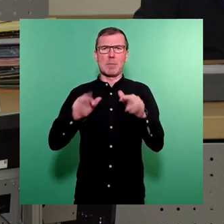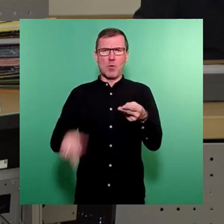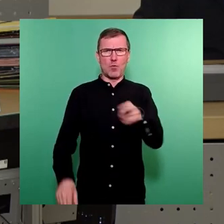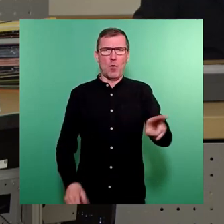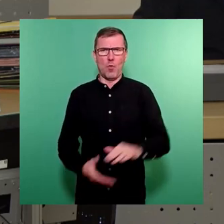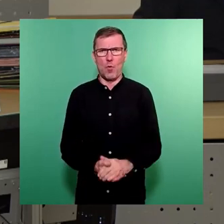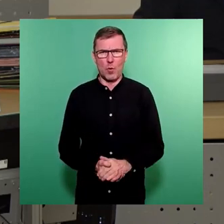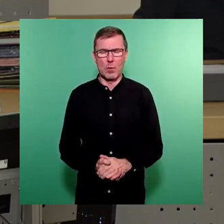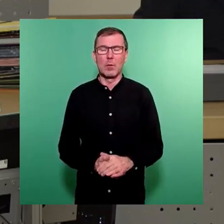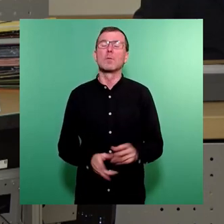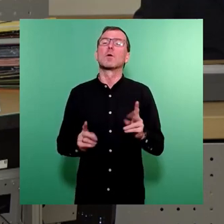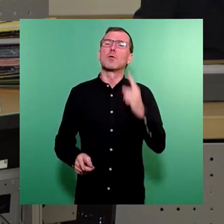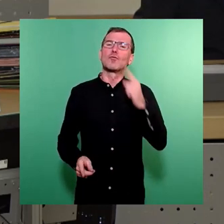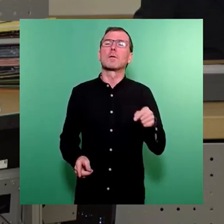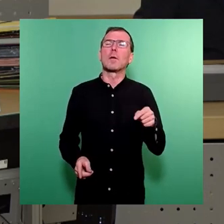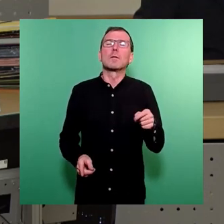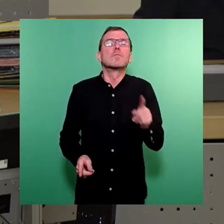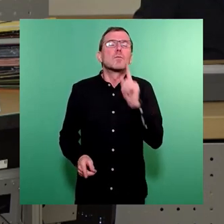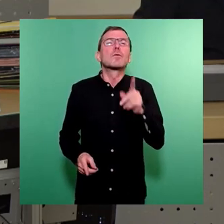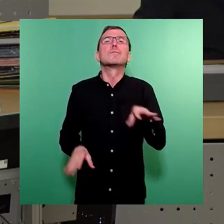durfte der Stadtrat zur Kenntnis nehmen.